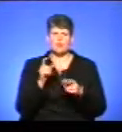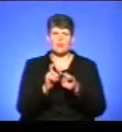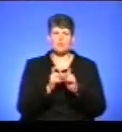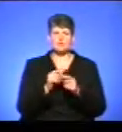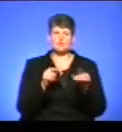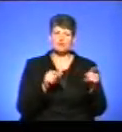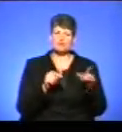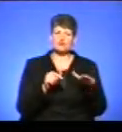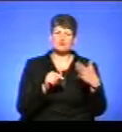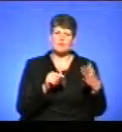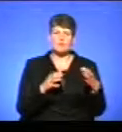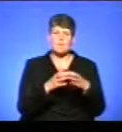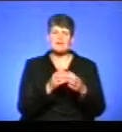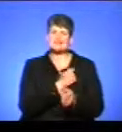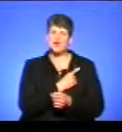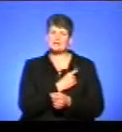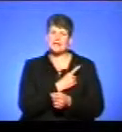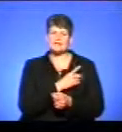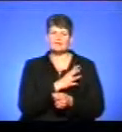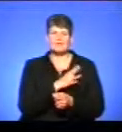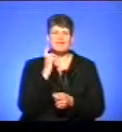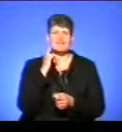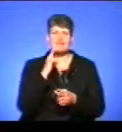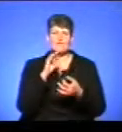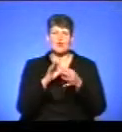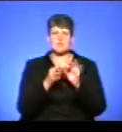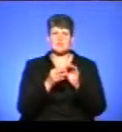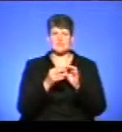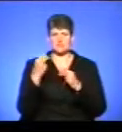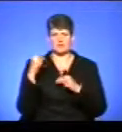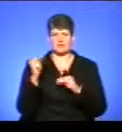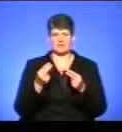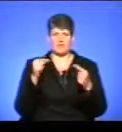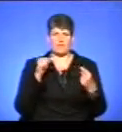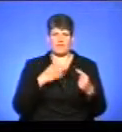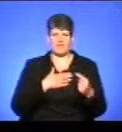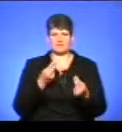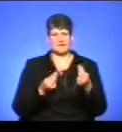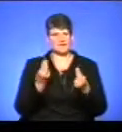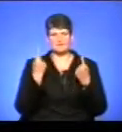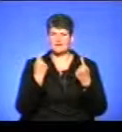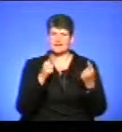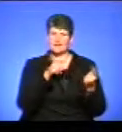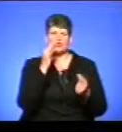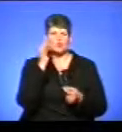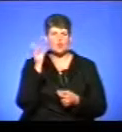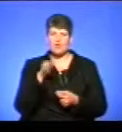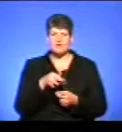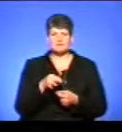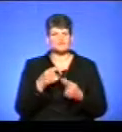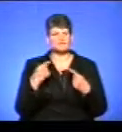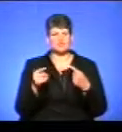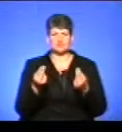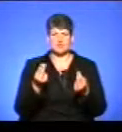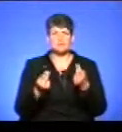бо з тої сторони команда з Одеси була олімпійська чемпіонка проти нас іграла. Великий досвід і зовсім інша ігра.